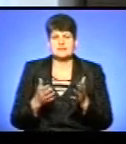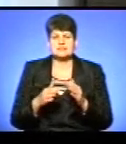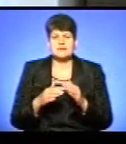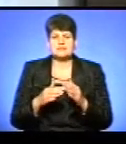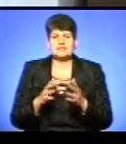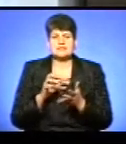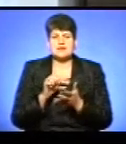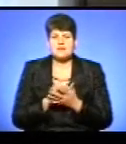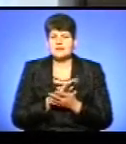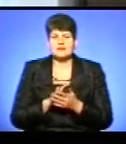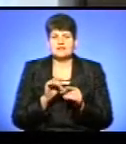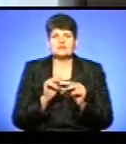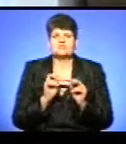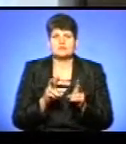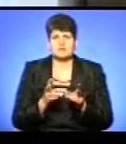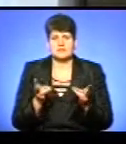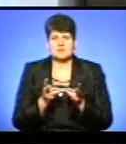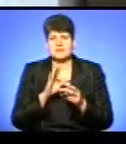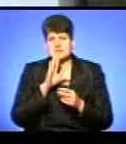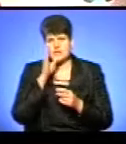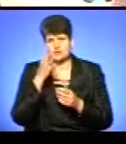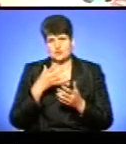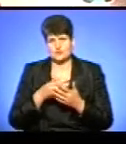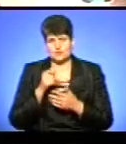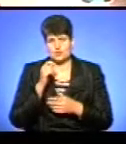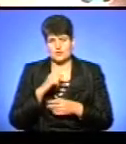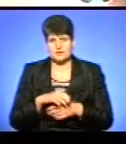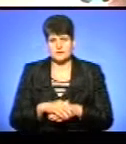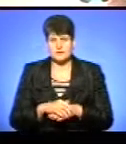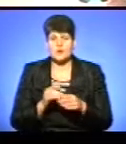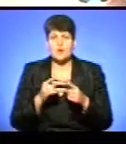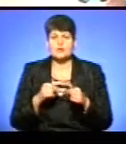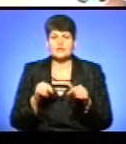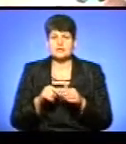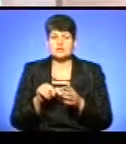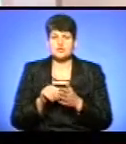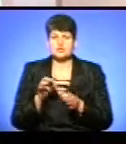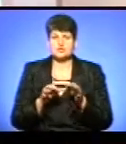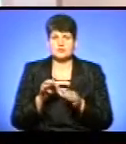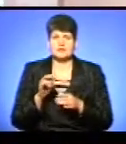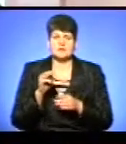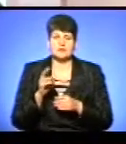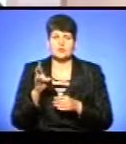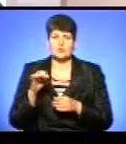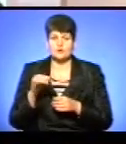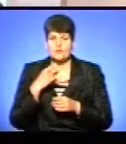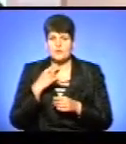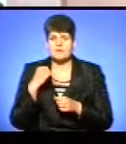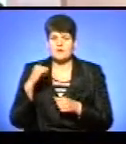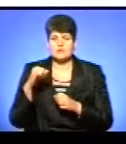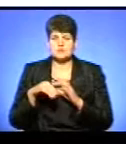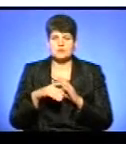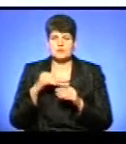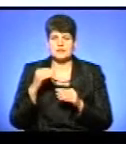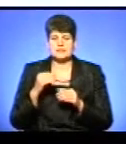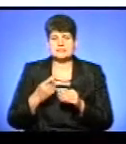займаються не тим, чим потрібно, які зраджують свою країну». Організатор і член журі Тетяна Нюня каже, переможців обиратимуть